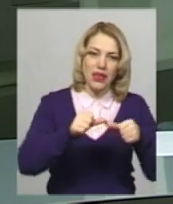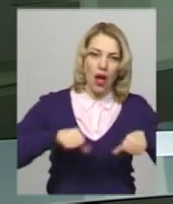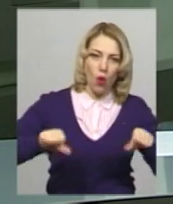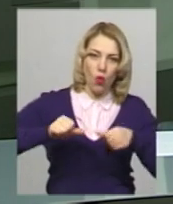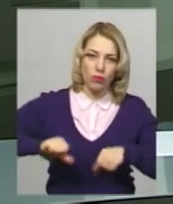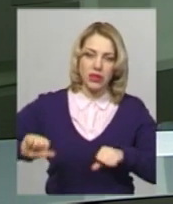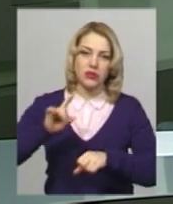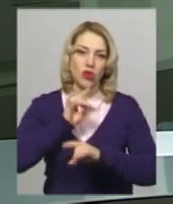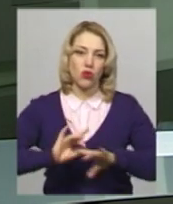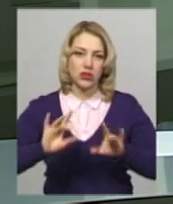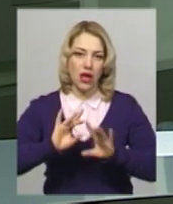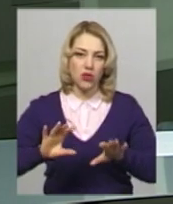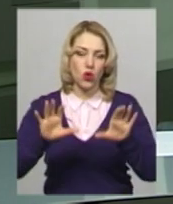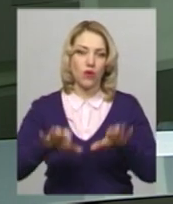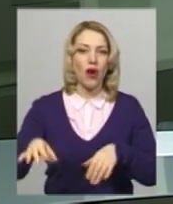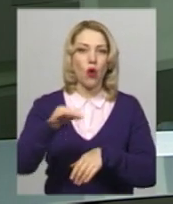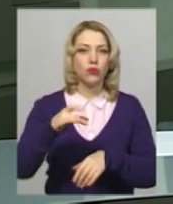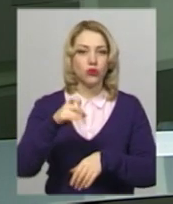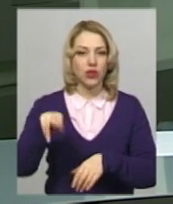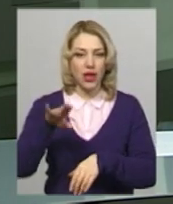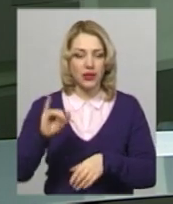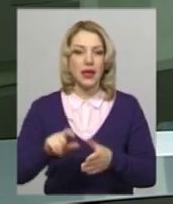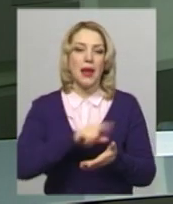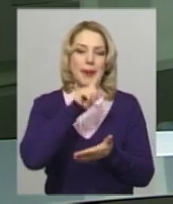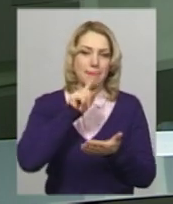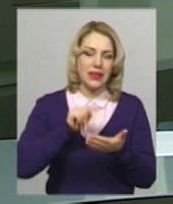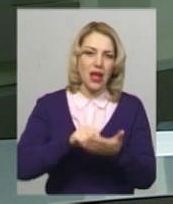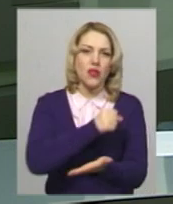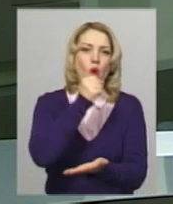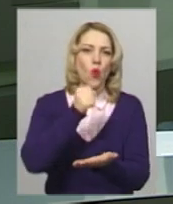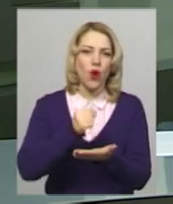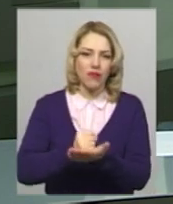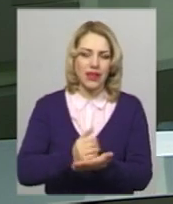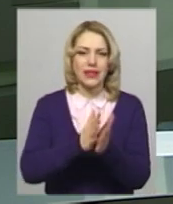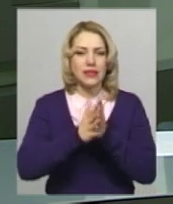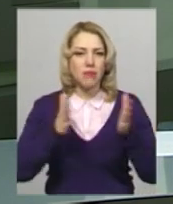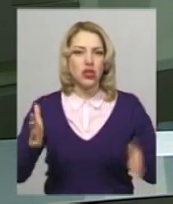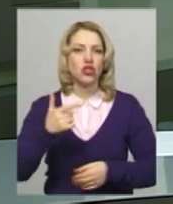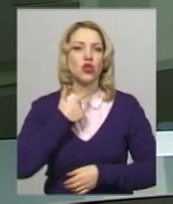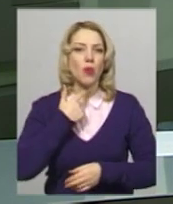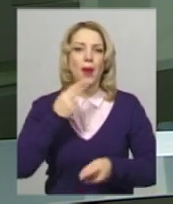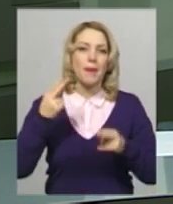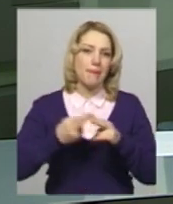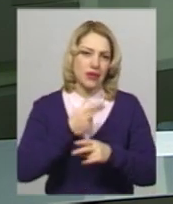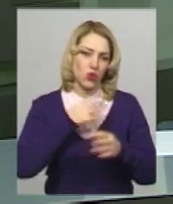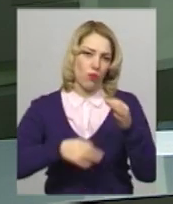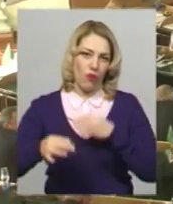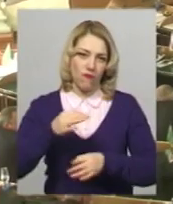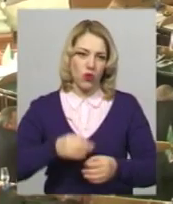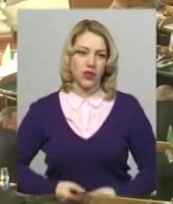обласної ради Михайло Загородний. І питання схвалили більшістю голосів майже без обговорень. Світлана Поробок продовжить.